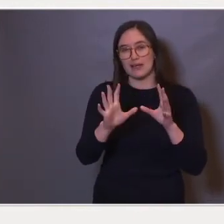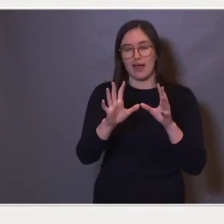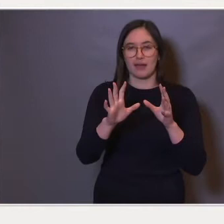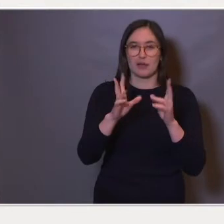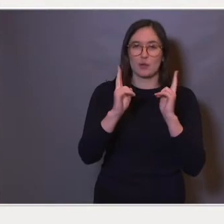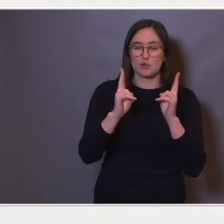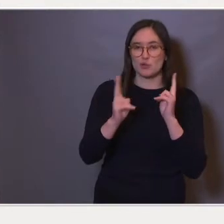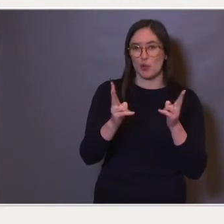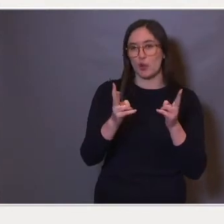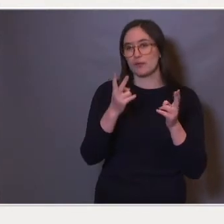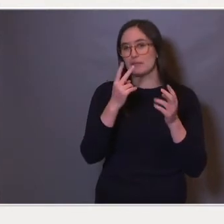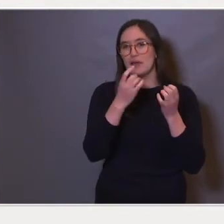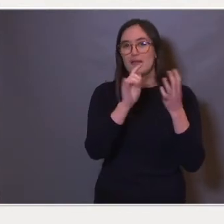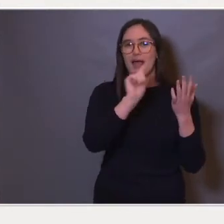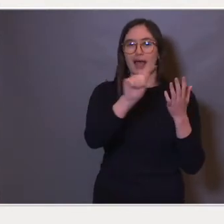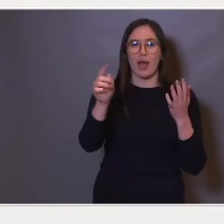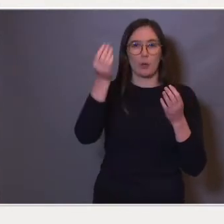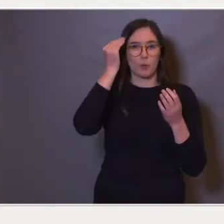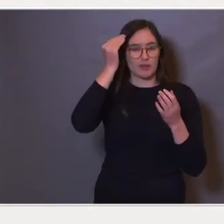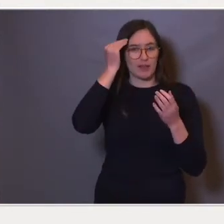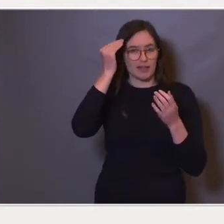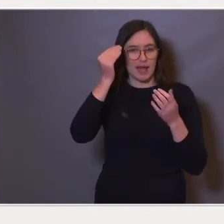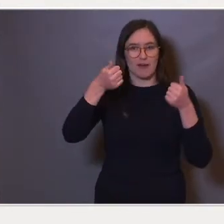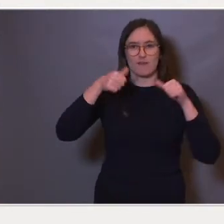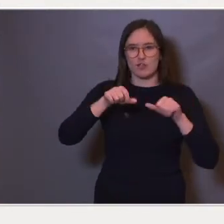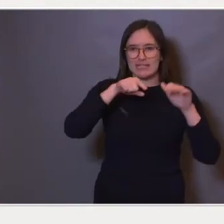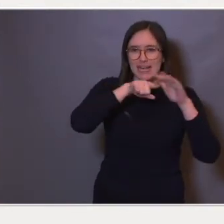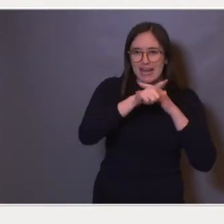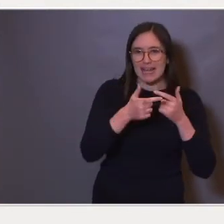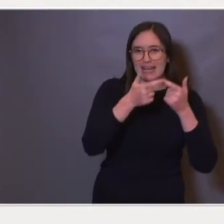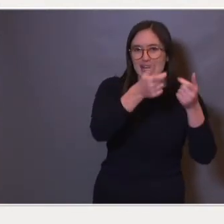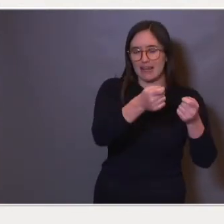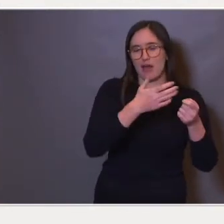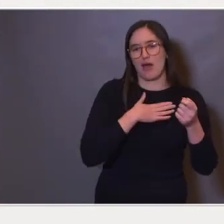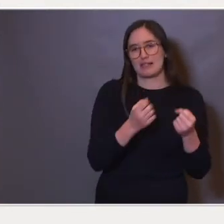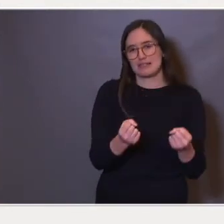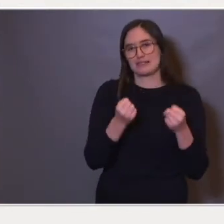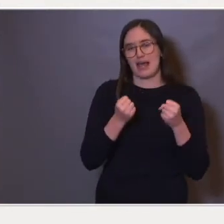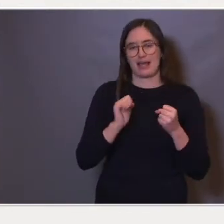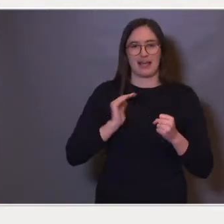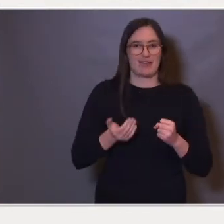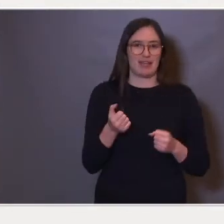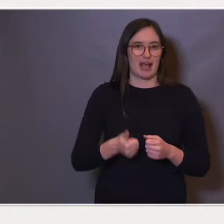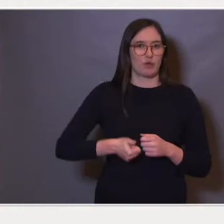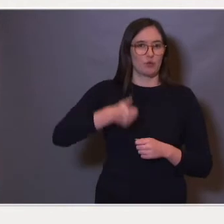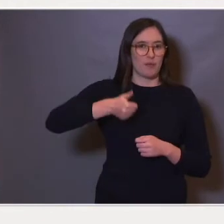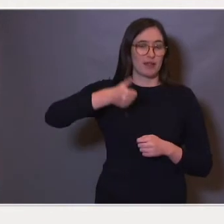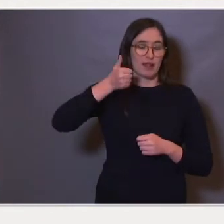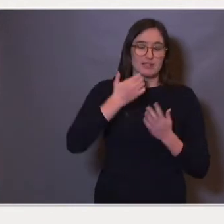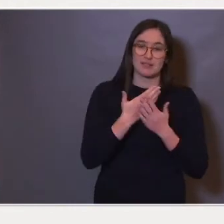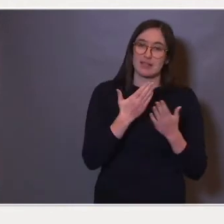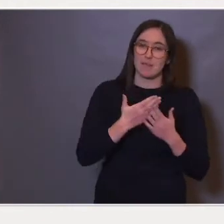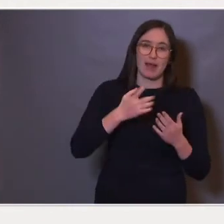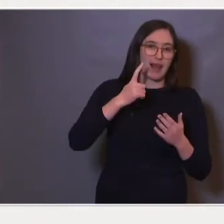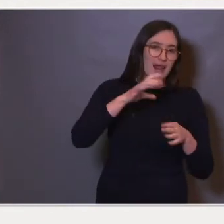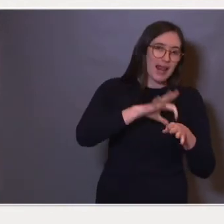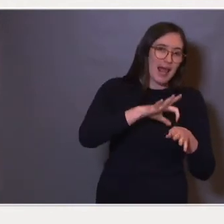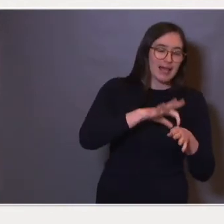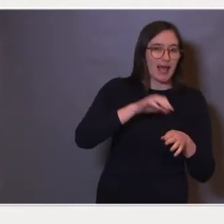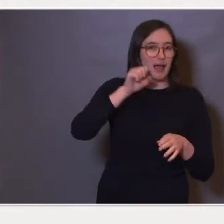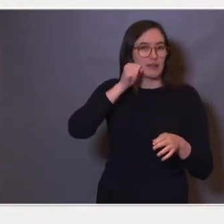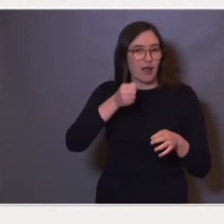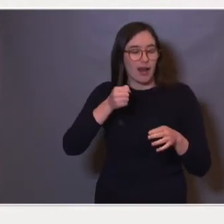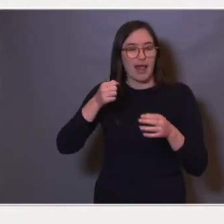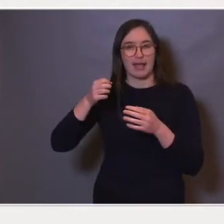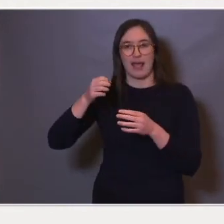utdanninger der det er veldig vanskelig å komme inn, der vi nå har en veldig sterk kvinnedominans, som leger, tannleger, veterinærer,